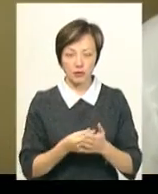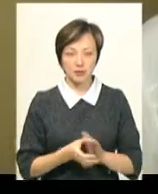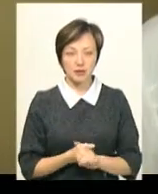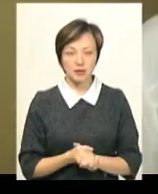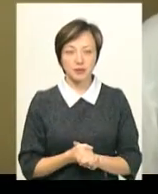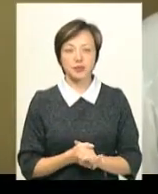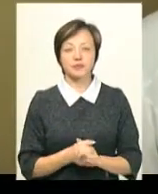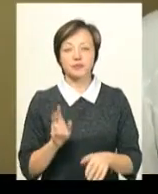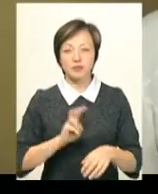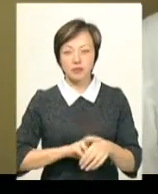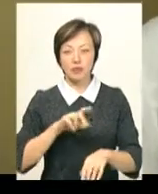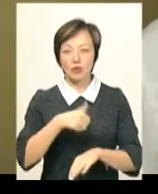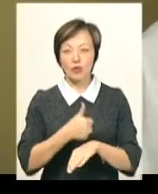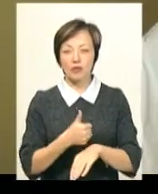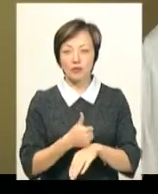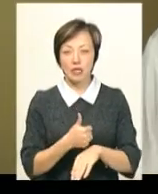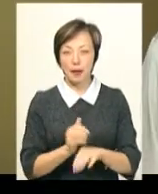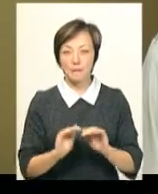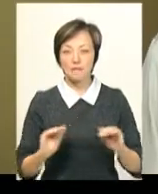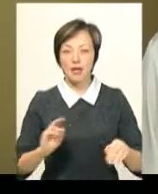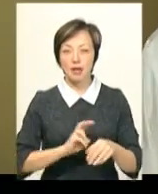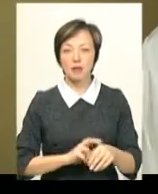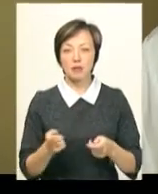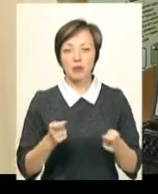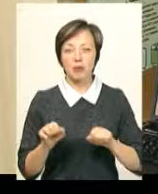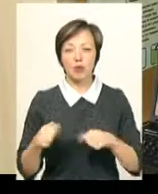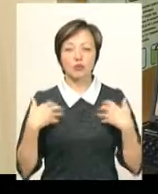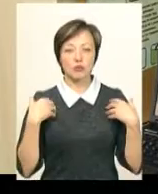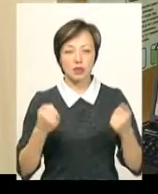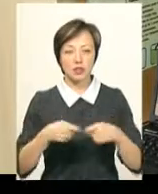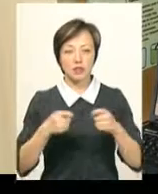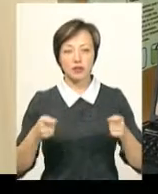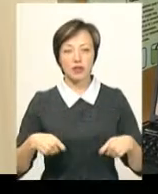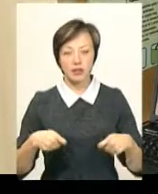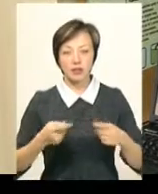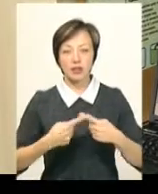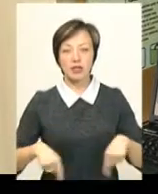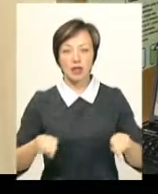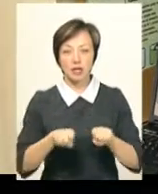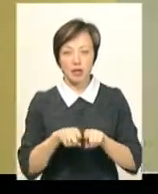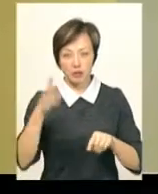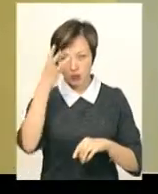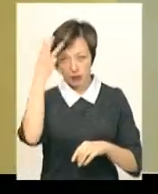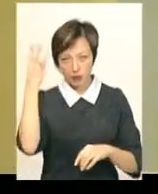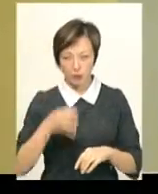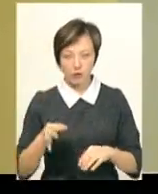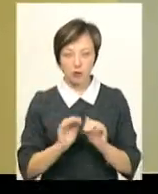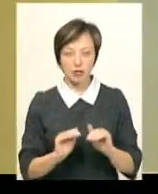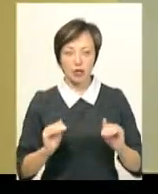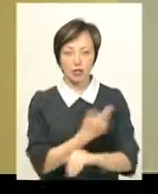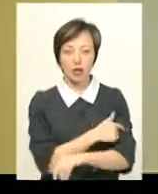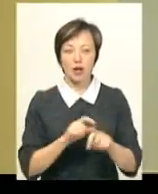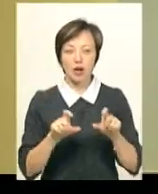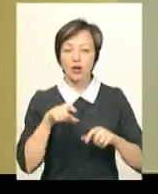Лариса Добровольська, головний педіатр Департаменту охорони здоров'я, завідуюча ендокардіологічним відділенням Хмельницької обласної дитячої